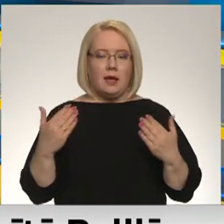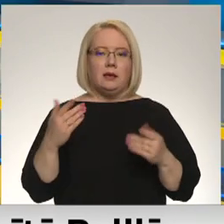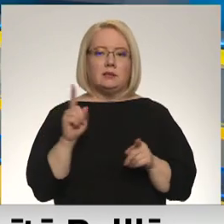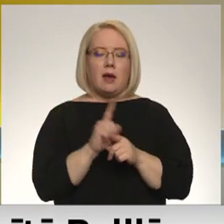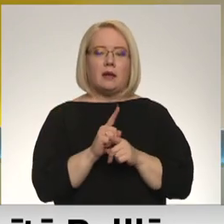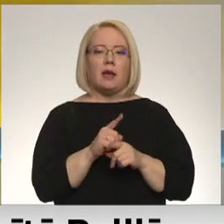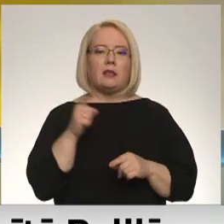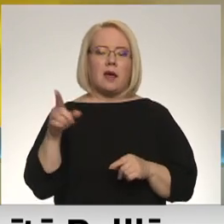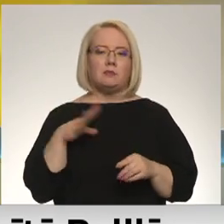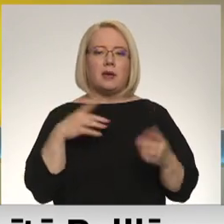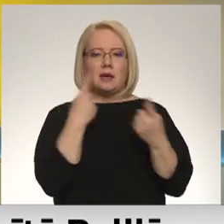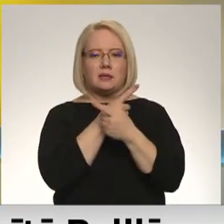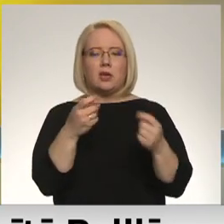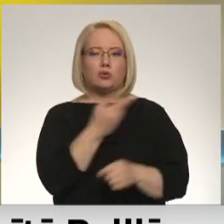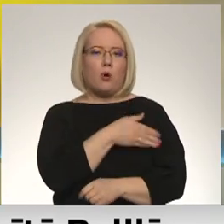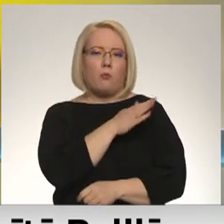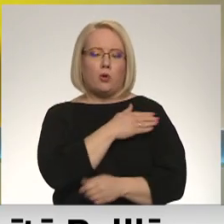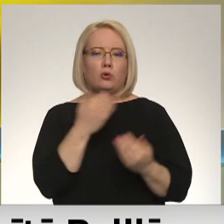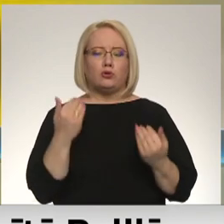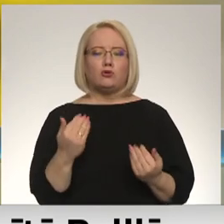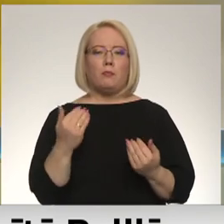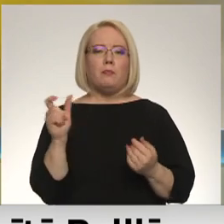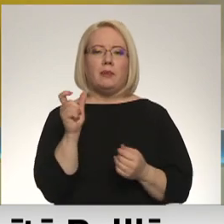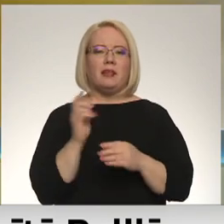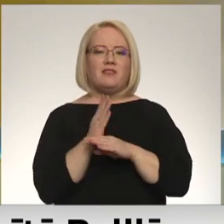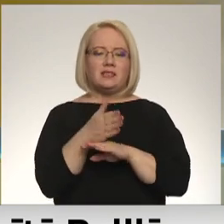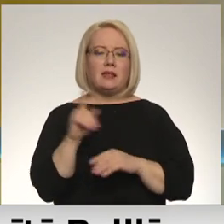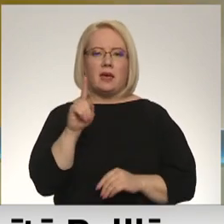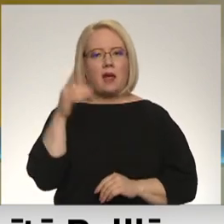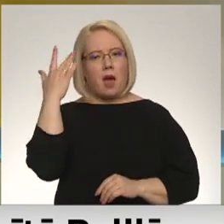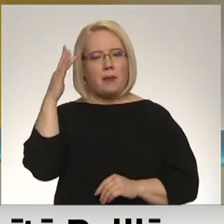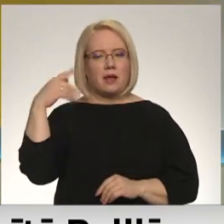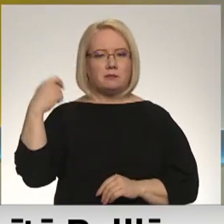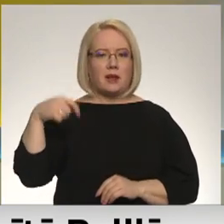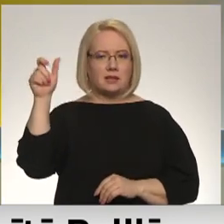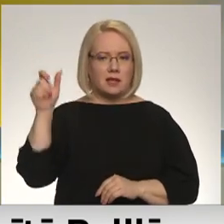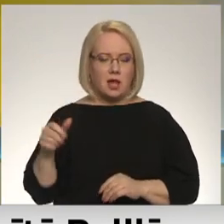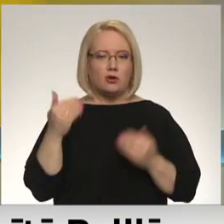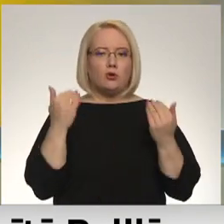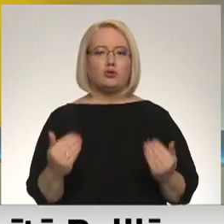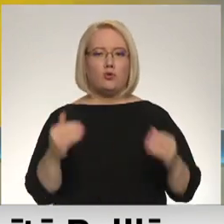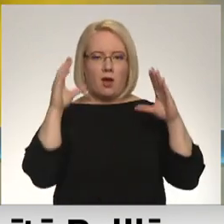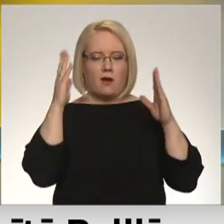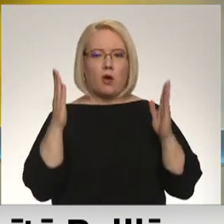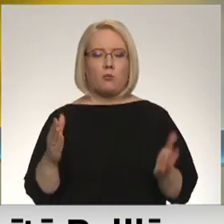Inis Trasdiņu ziņoja no Varšavas, kur vizītē atrodas ASV prezidents Joe Baidens. Un kā arī dzirdējām, balšovakar gaidām arī Baidena uzstāšanās.